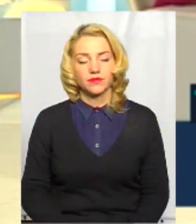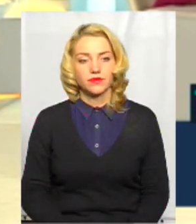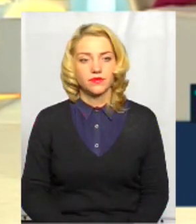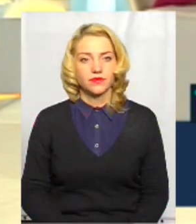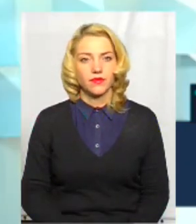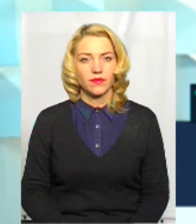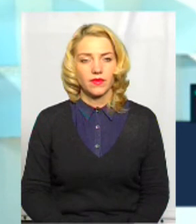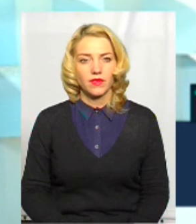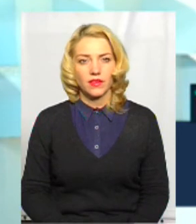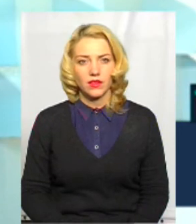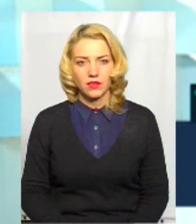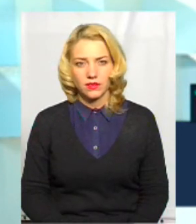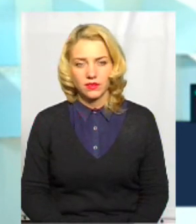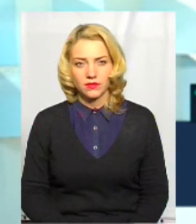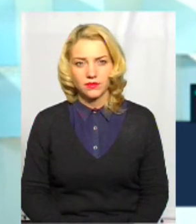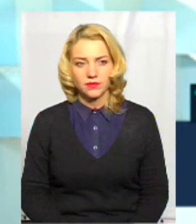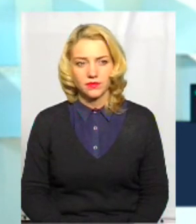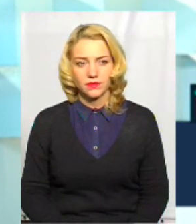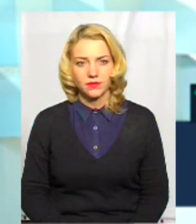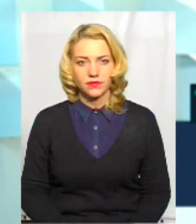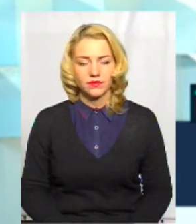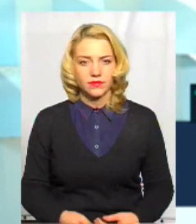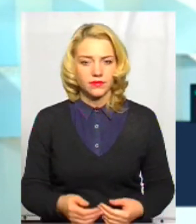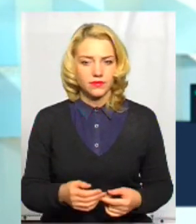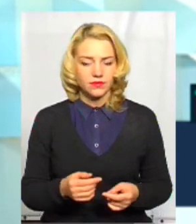Попитання, мене лише літеюці півтори тисячі.